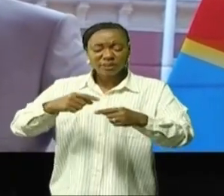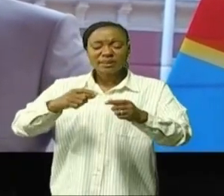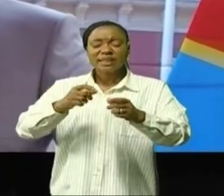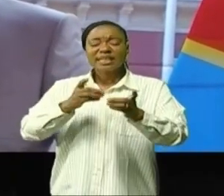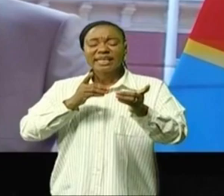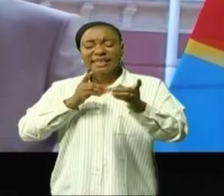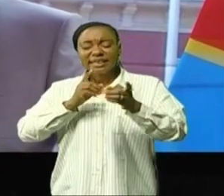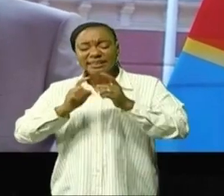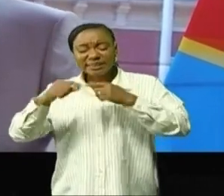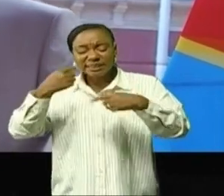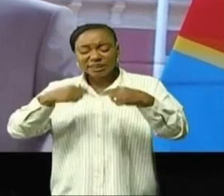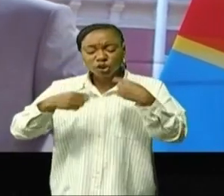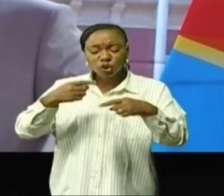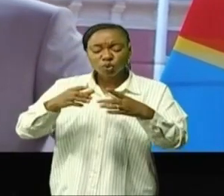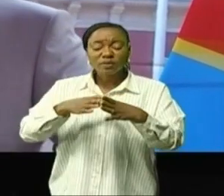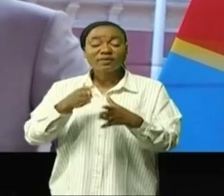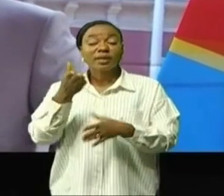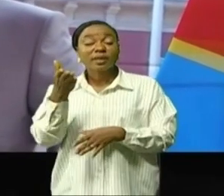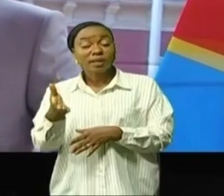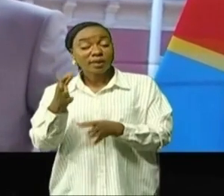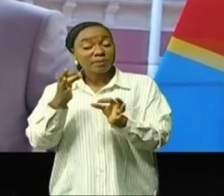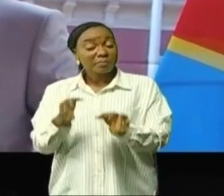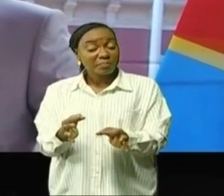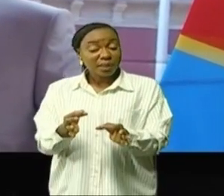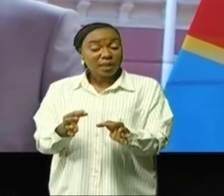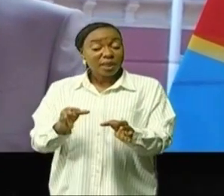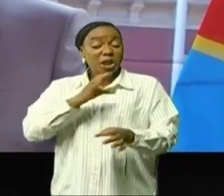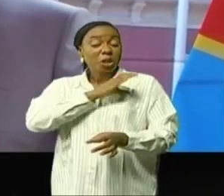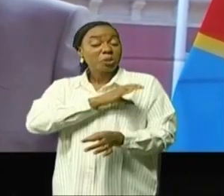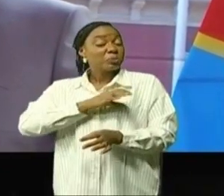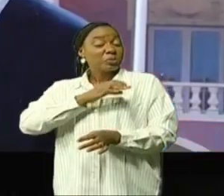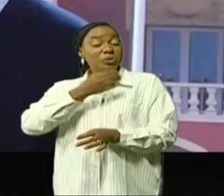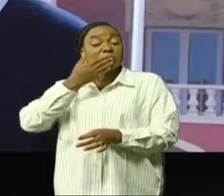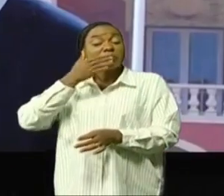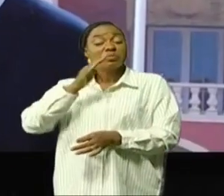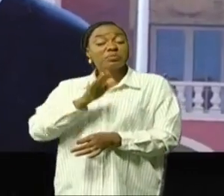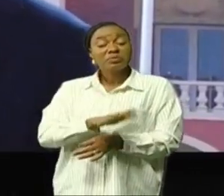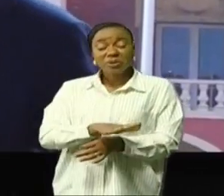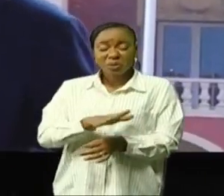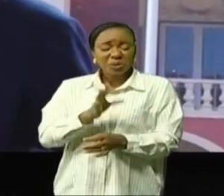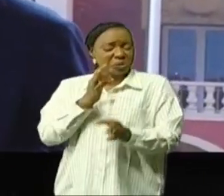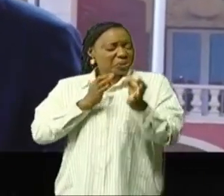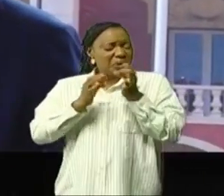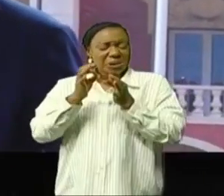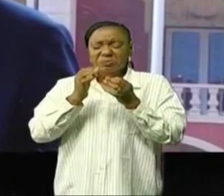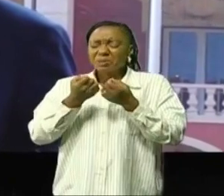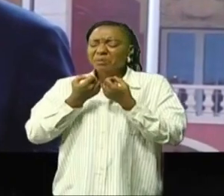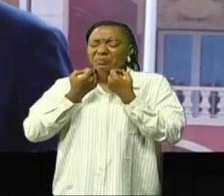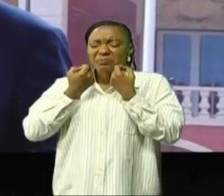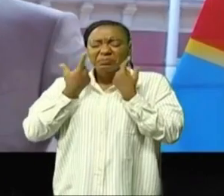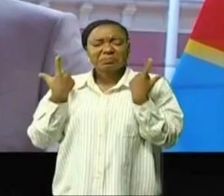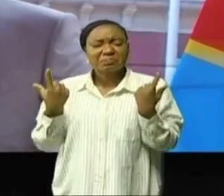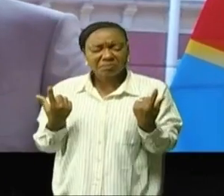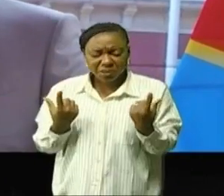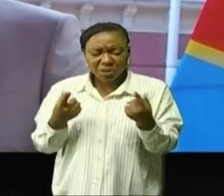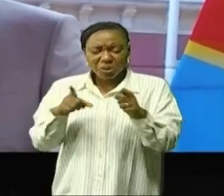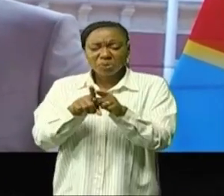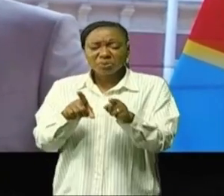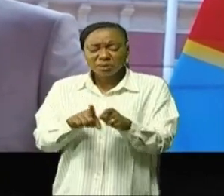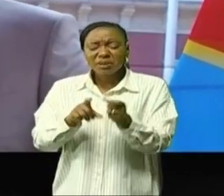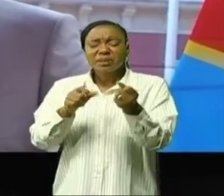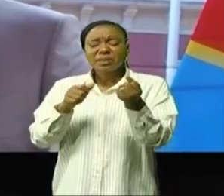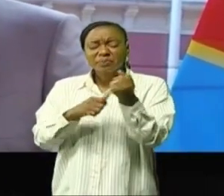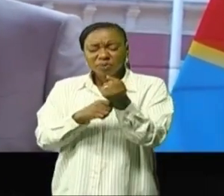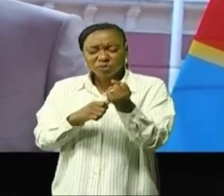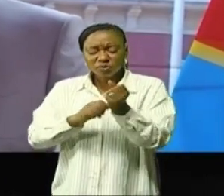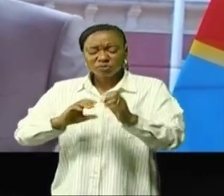aérobie, mais dont le comportement est totalement inexplicable, car je ne peux pas comprendre que les gens qui ont une